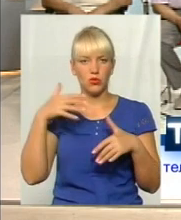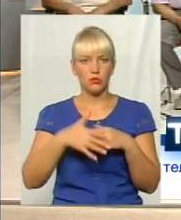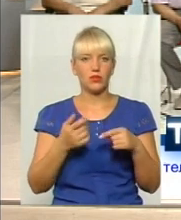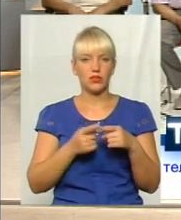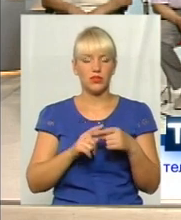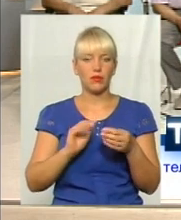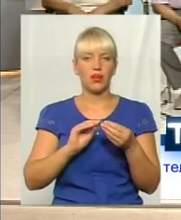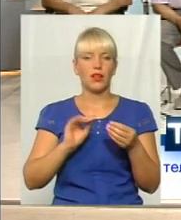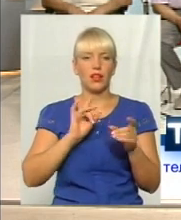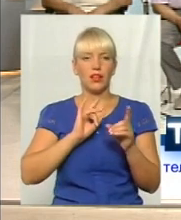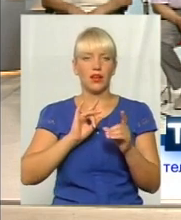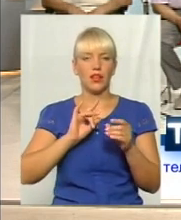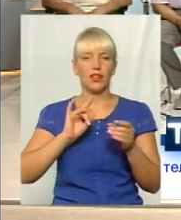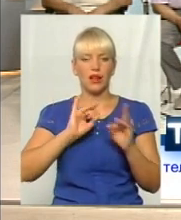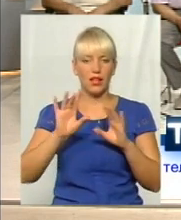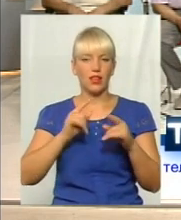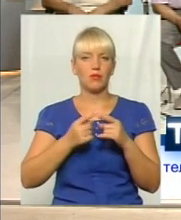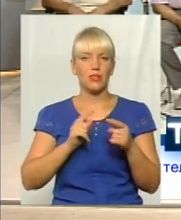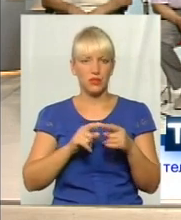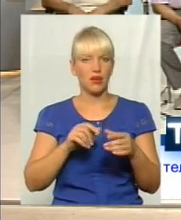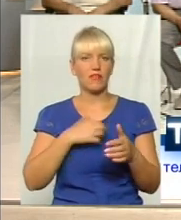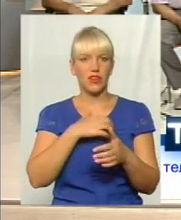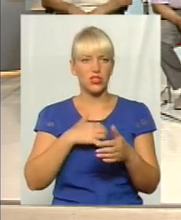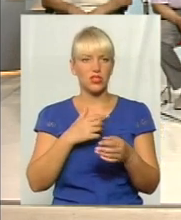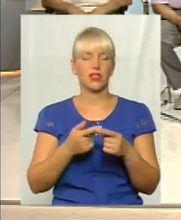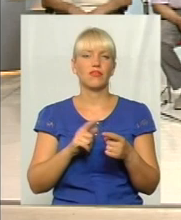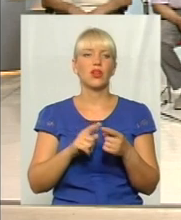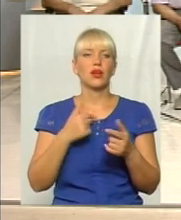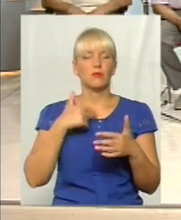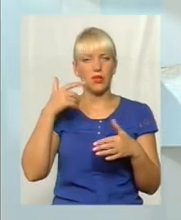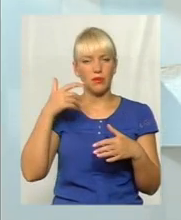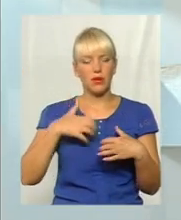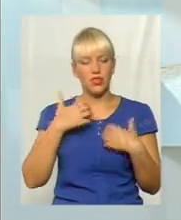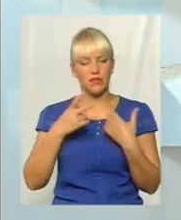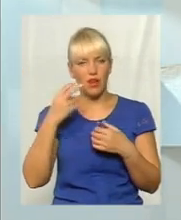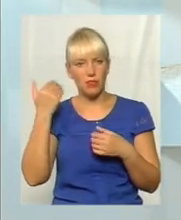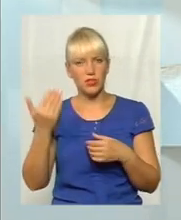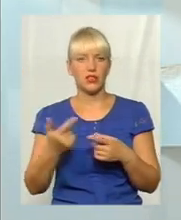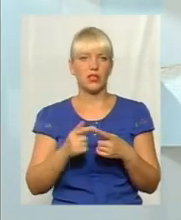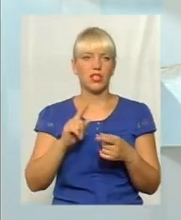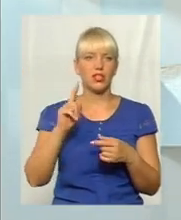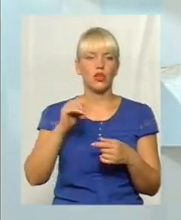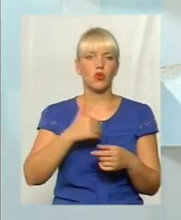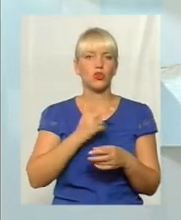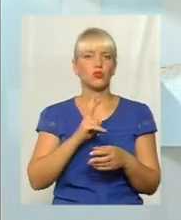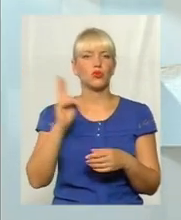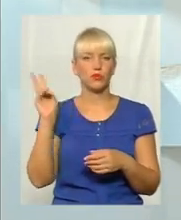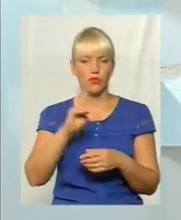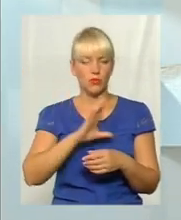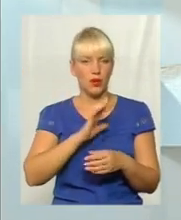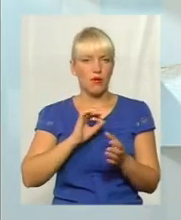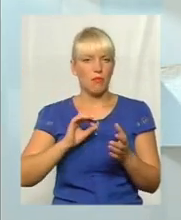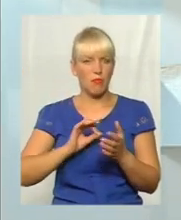якась копійка для електротрансу, ми теж про них дуже переживаємо, приймаємося, хочемо, щоб вони були в нас багаті, але